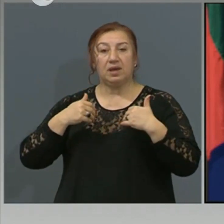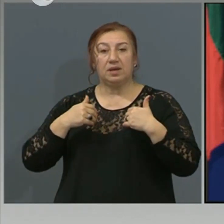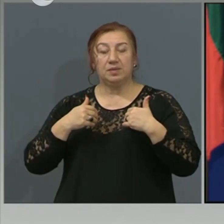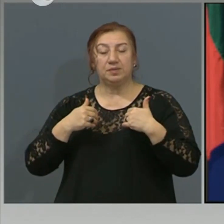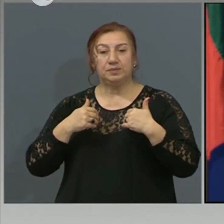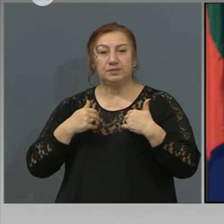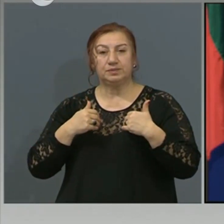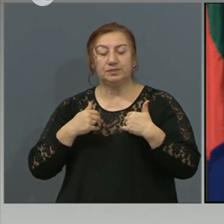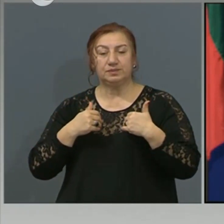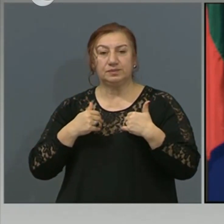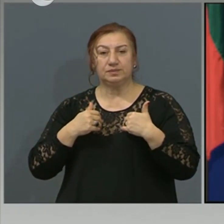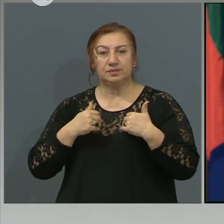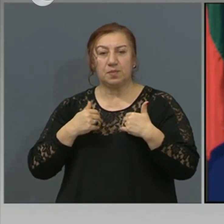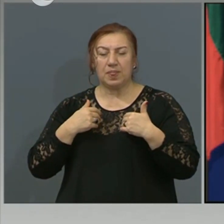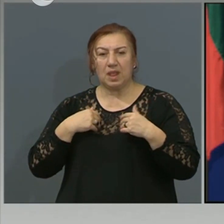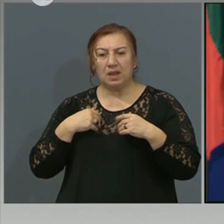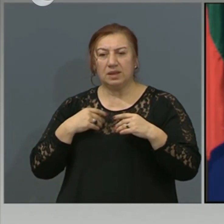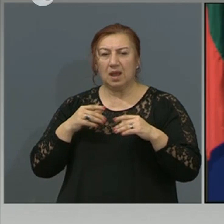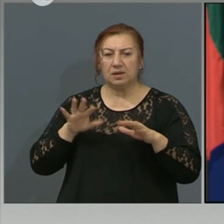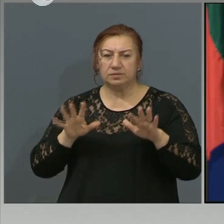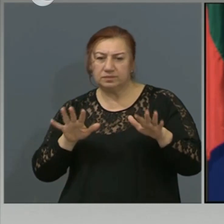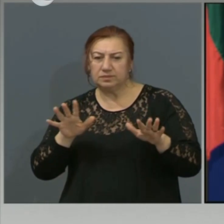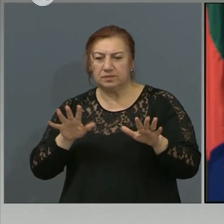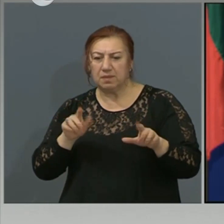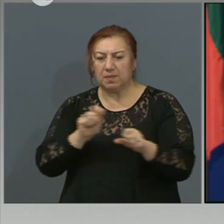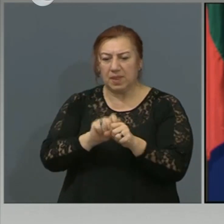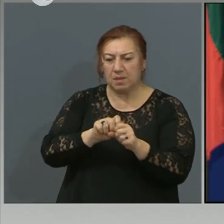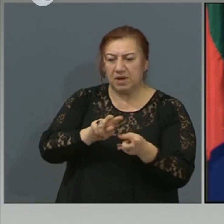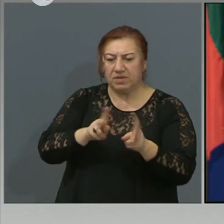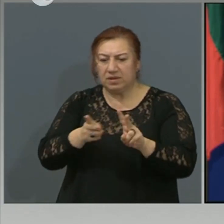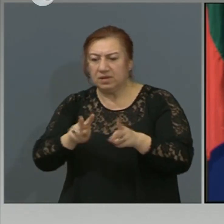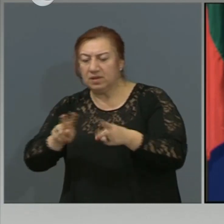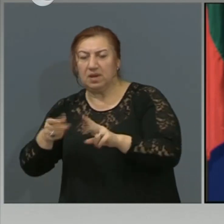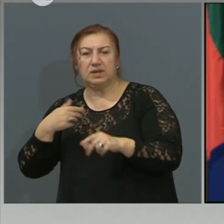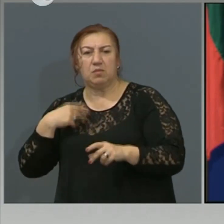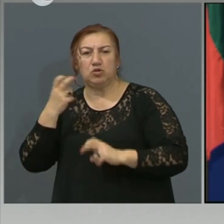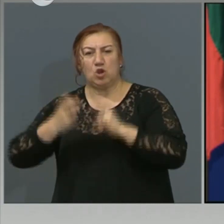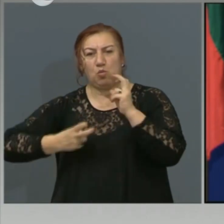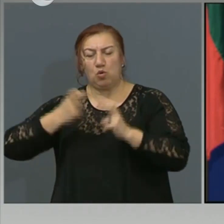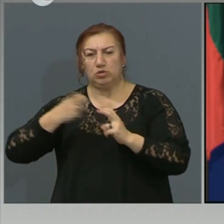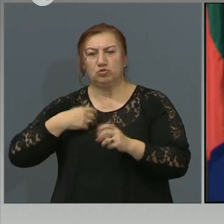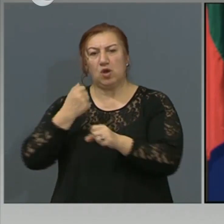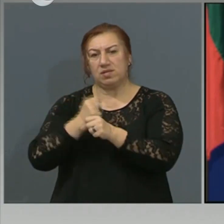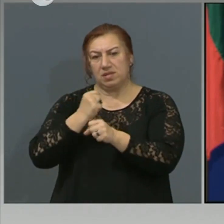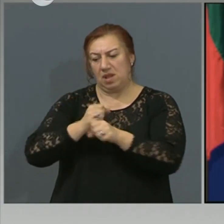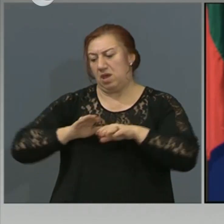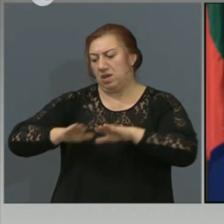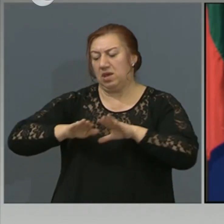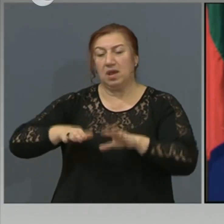-нагласи нашата промишленост, за да може да произвеждаме индивидуални защитни средства,